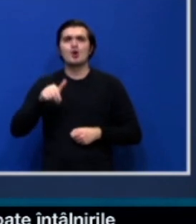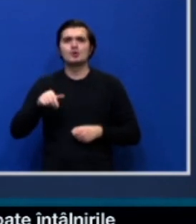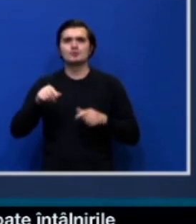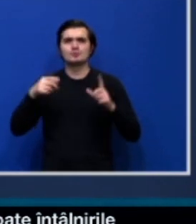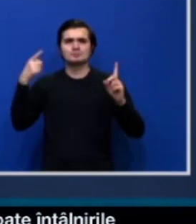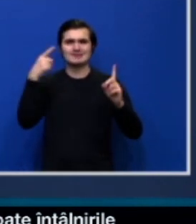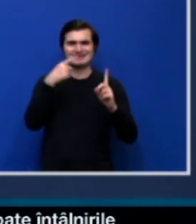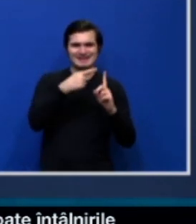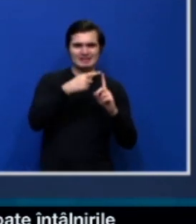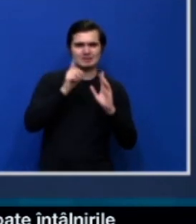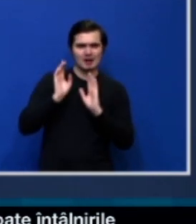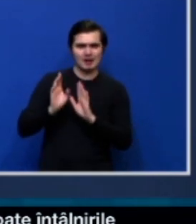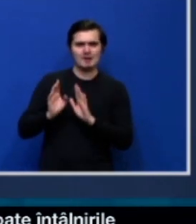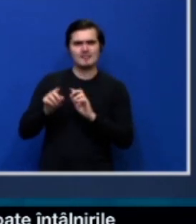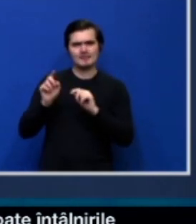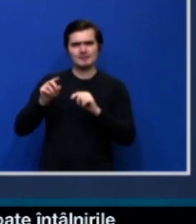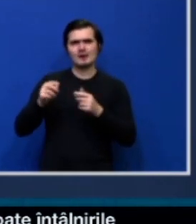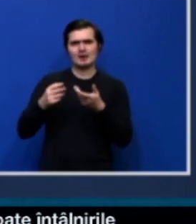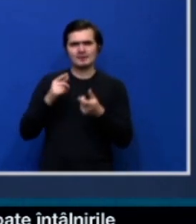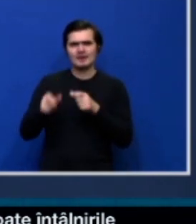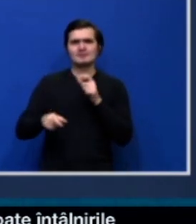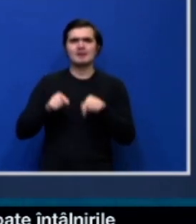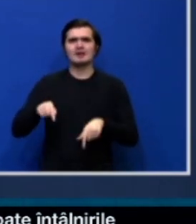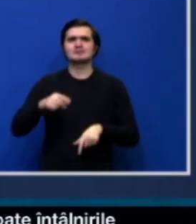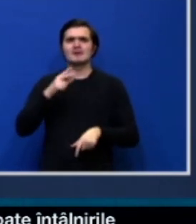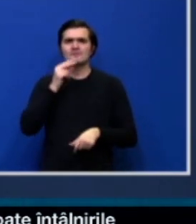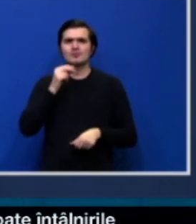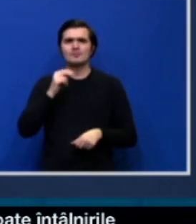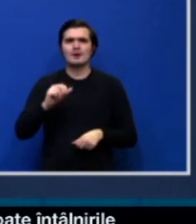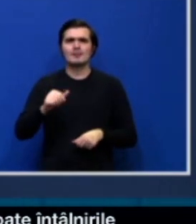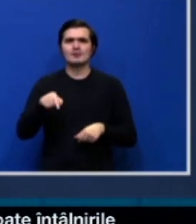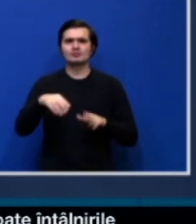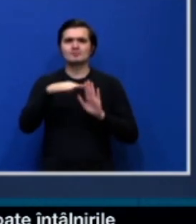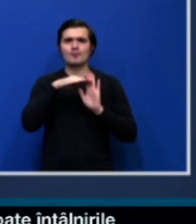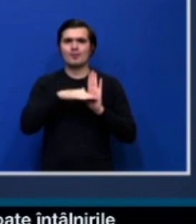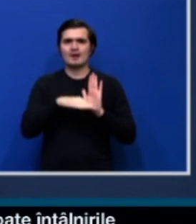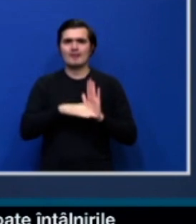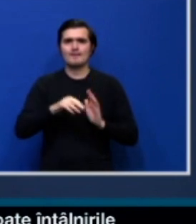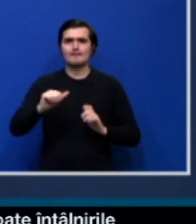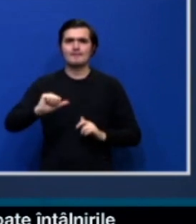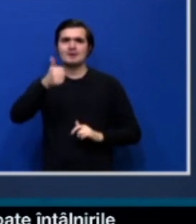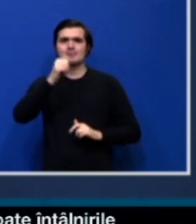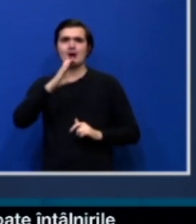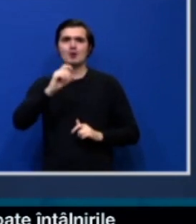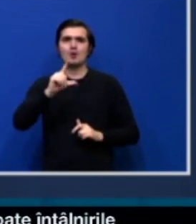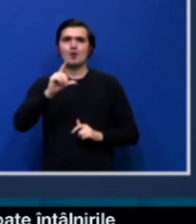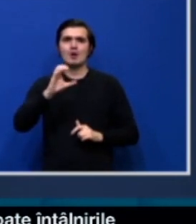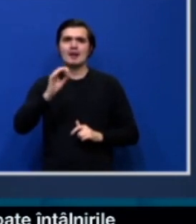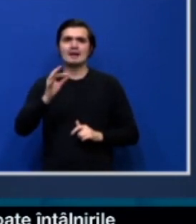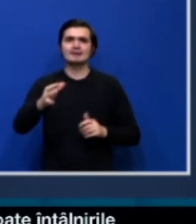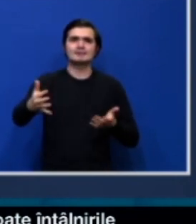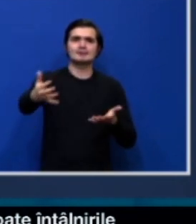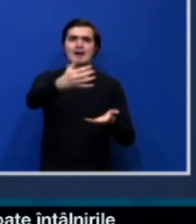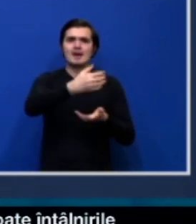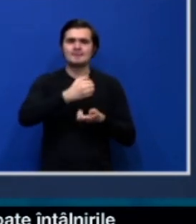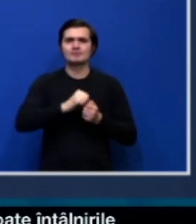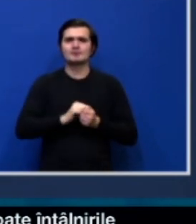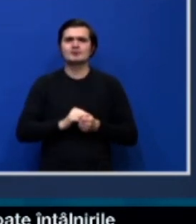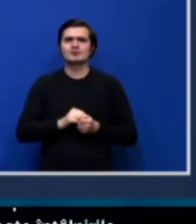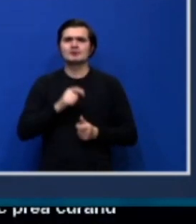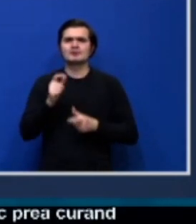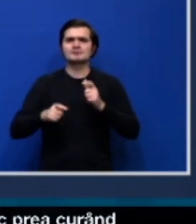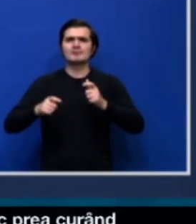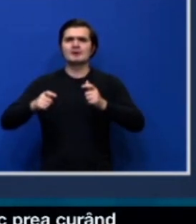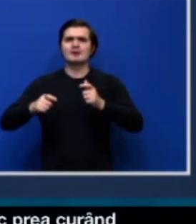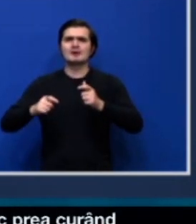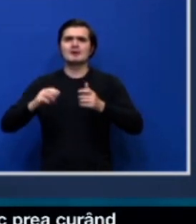chestiune se referă la programul Prima Conectare. Pe valul renovării avem mai